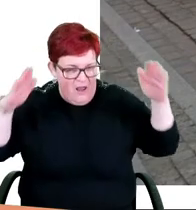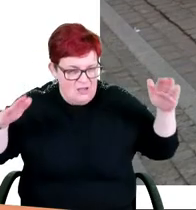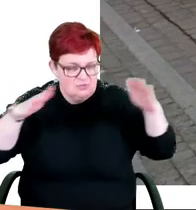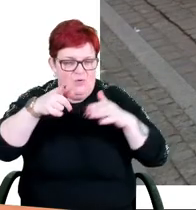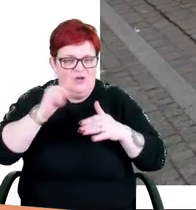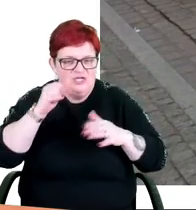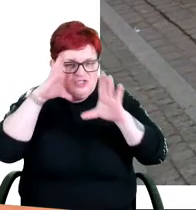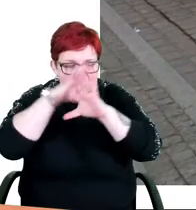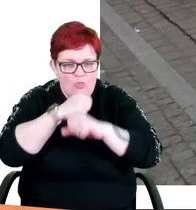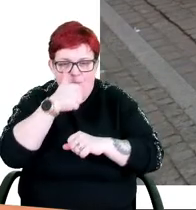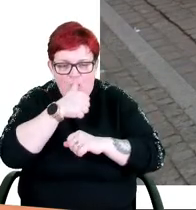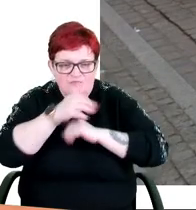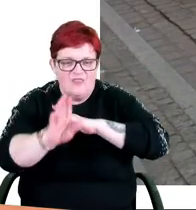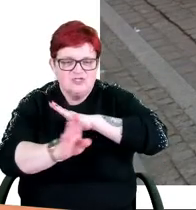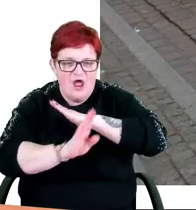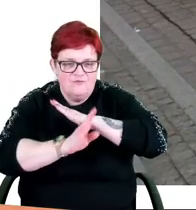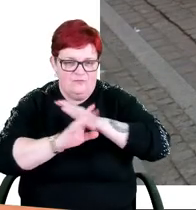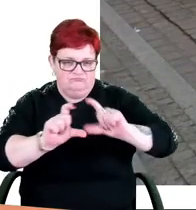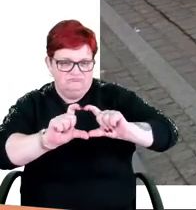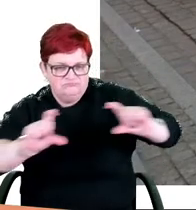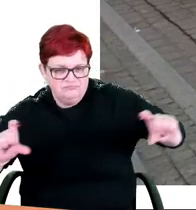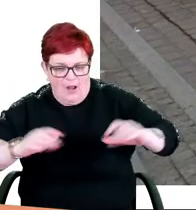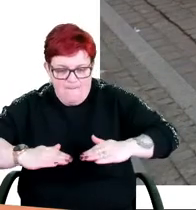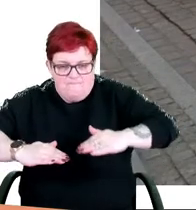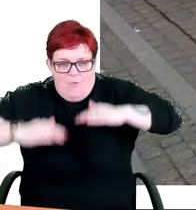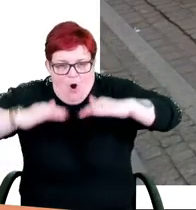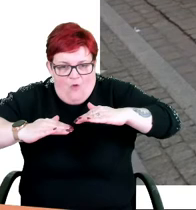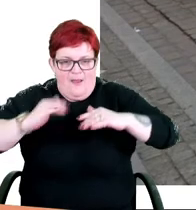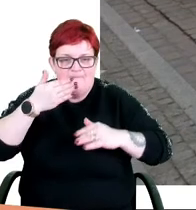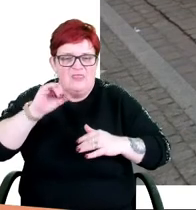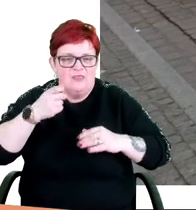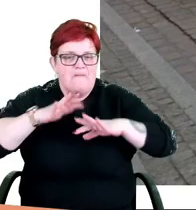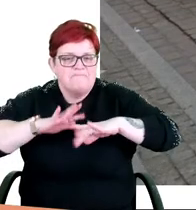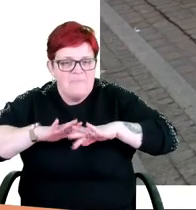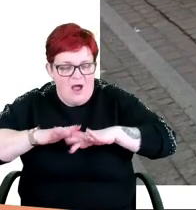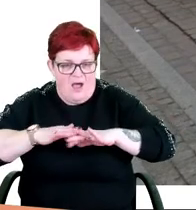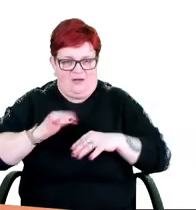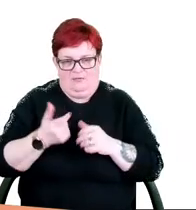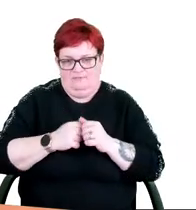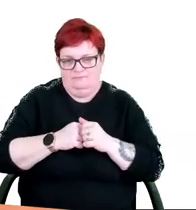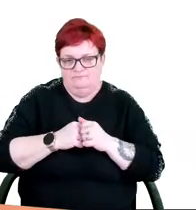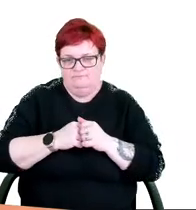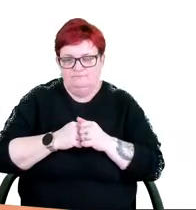ciemnobrązowe, drewniane wykończenie podestów, minibarów i ażurowych ścianek wokół ogródków.